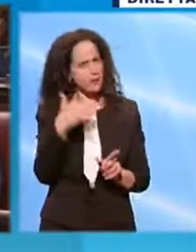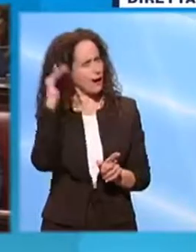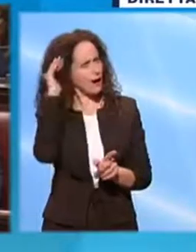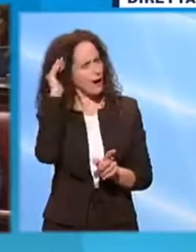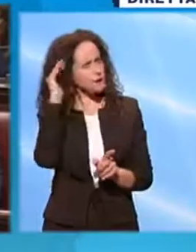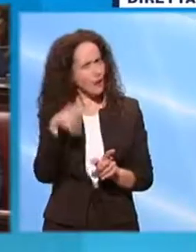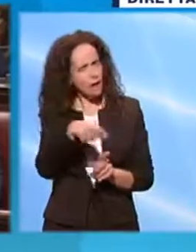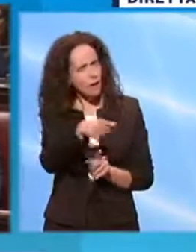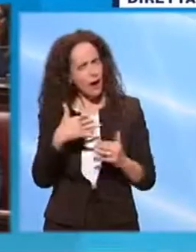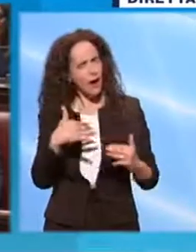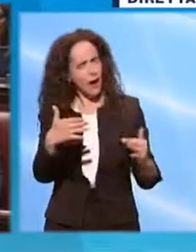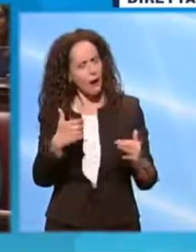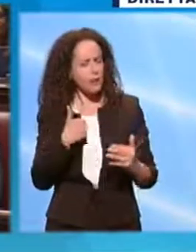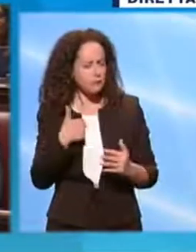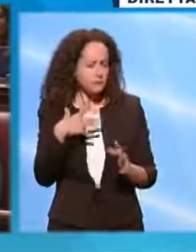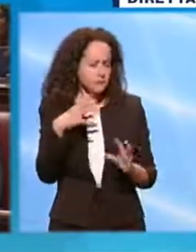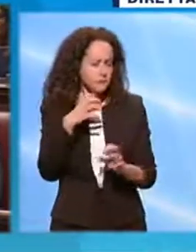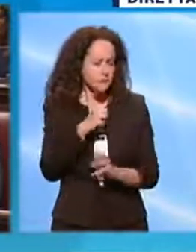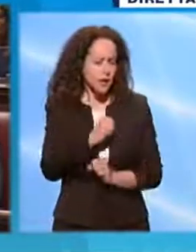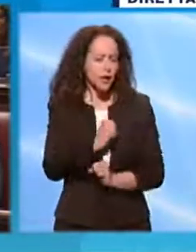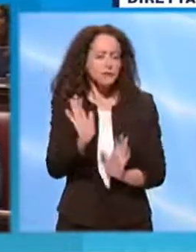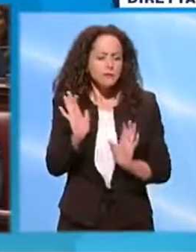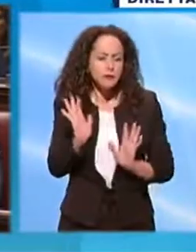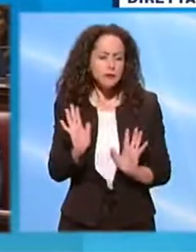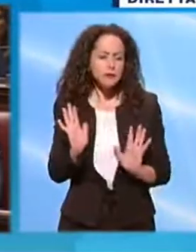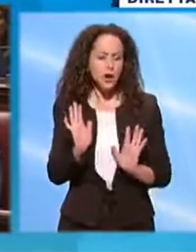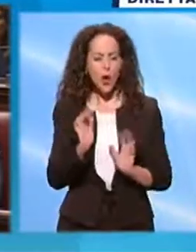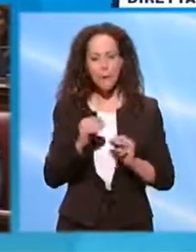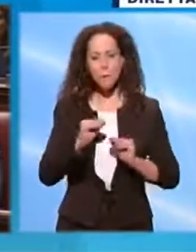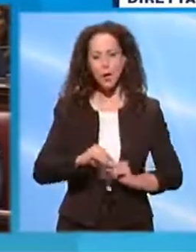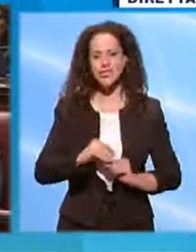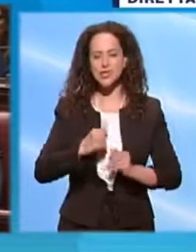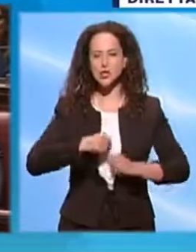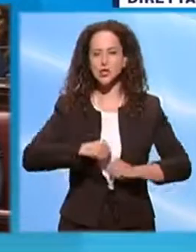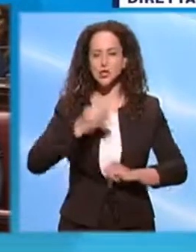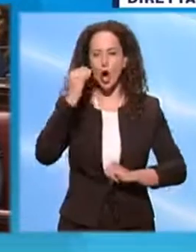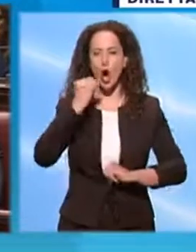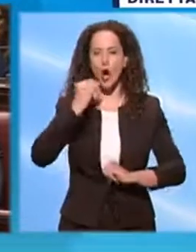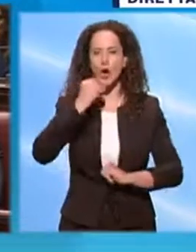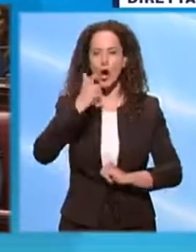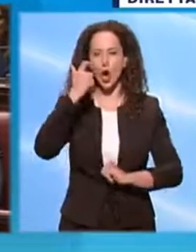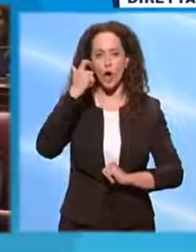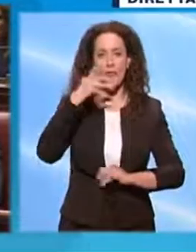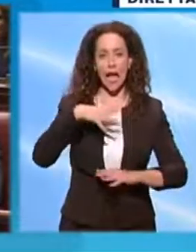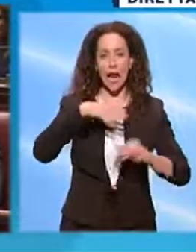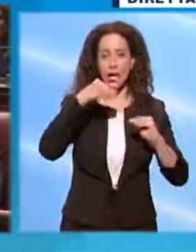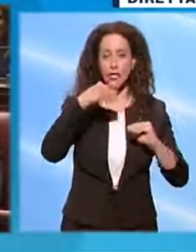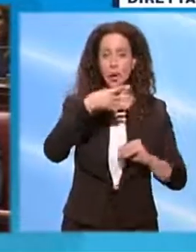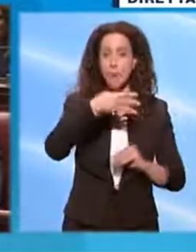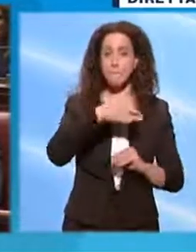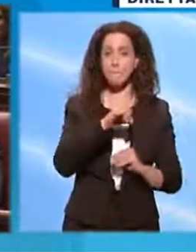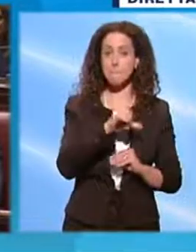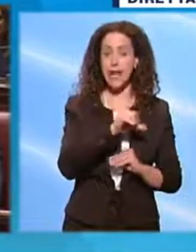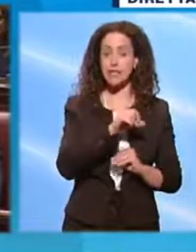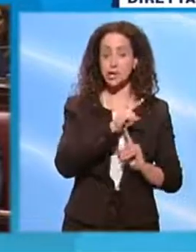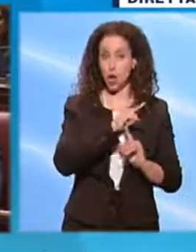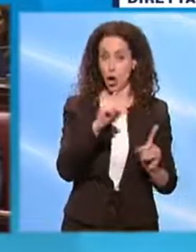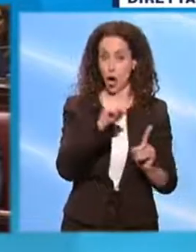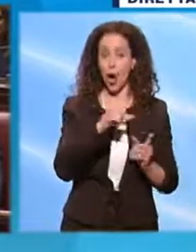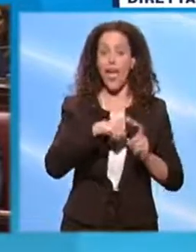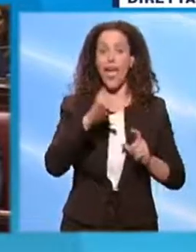Prendo atto che la posizione del Governo è mutata dall'iniziale non MES, sì Eurobond,